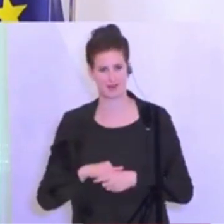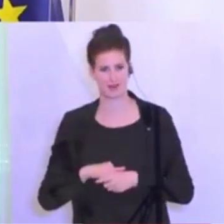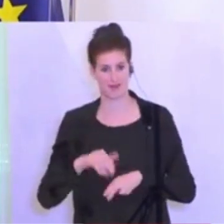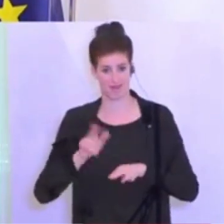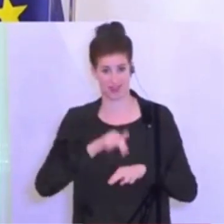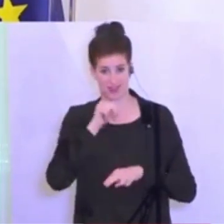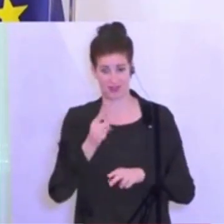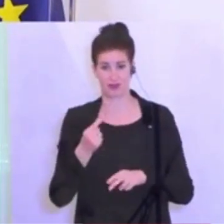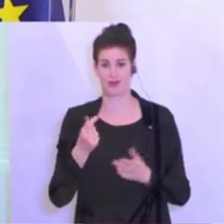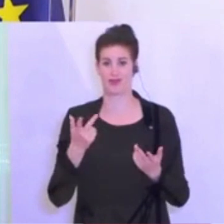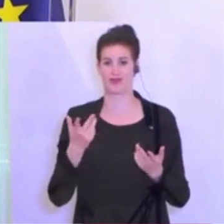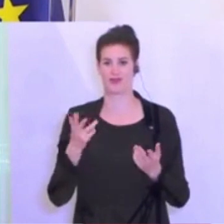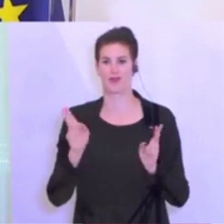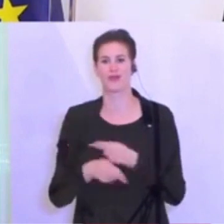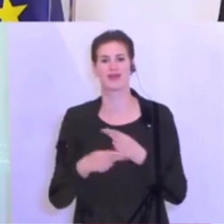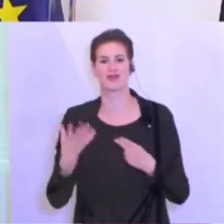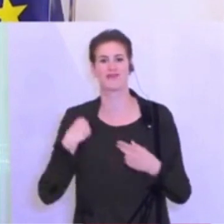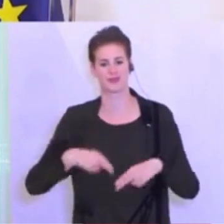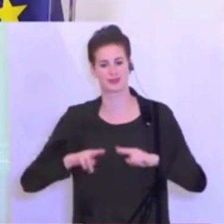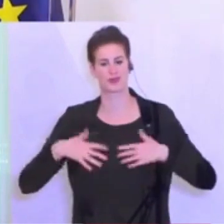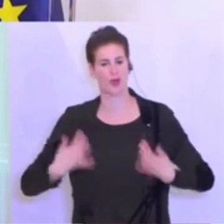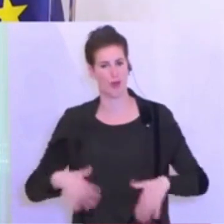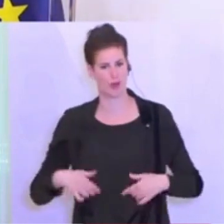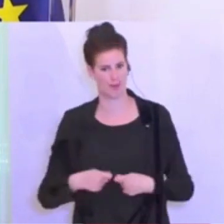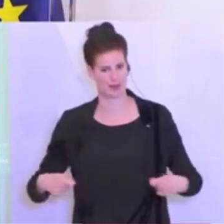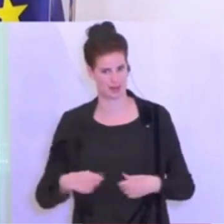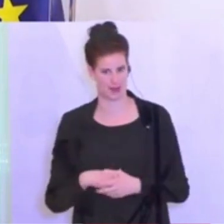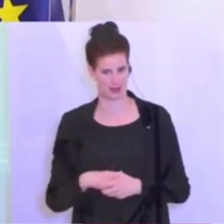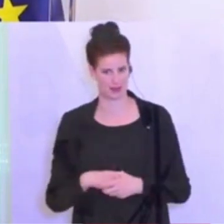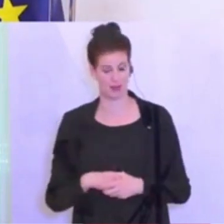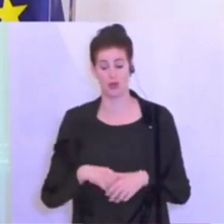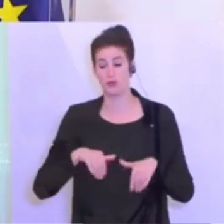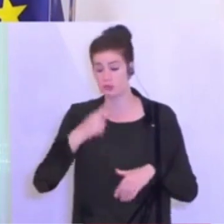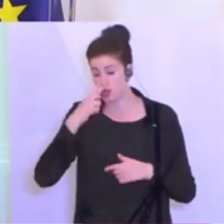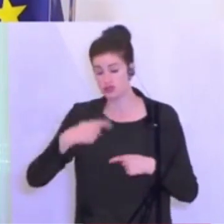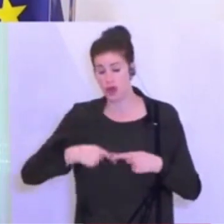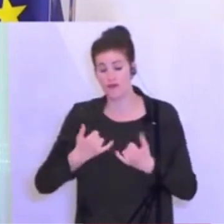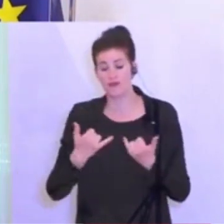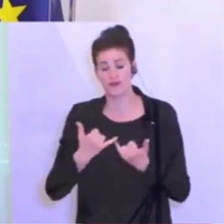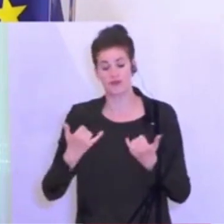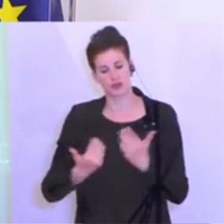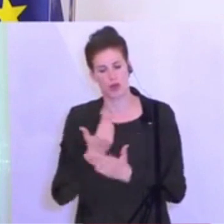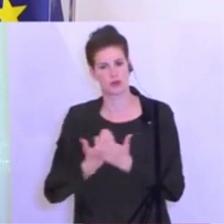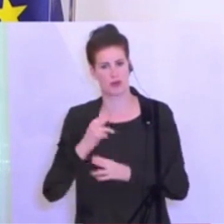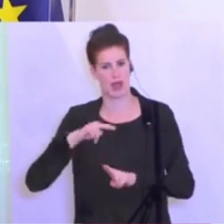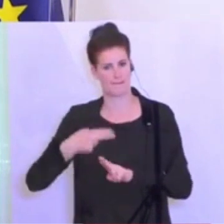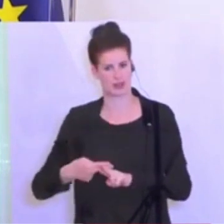sich die Situation entwickelt, werden wir ständig die Regeln anpassen müssen. Es wäre doch absurd, dass wir